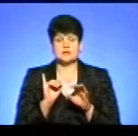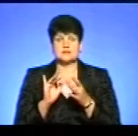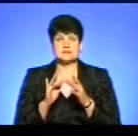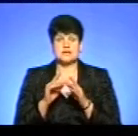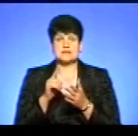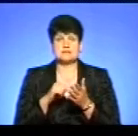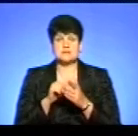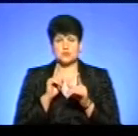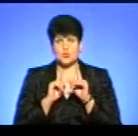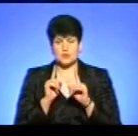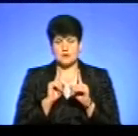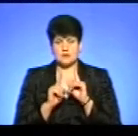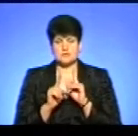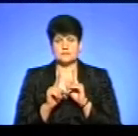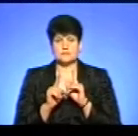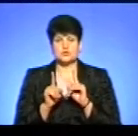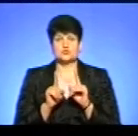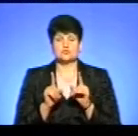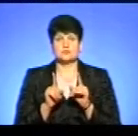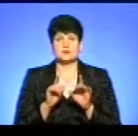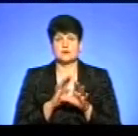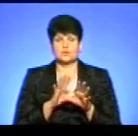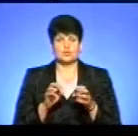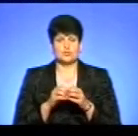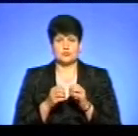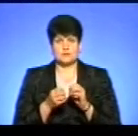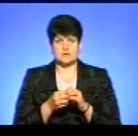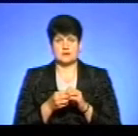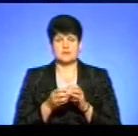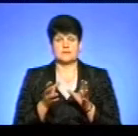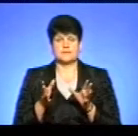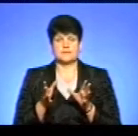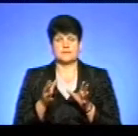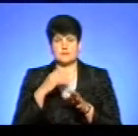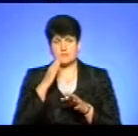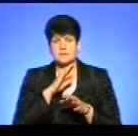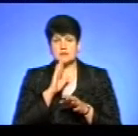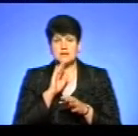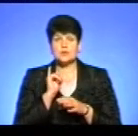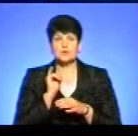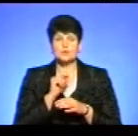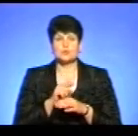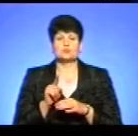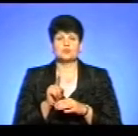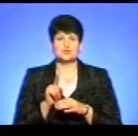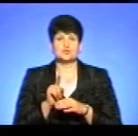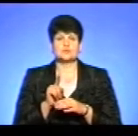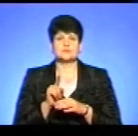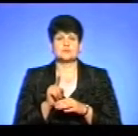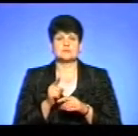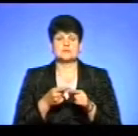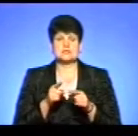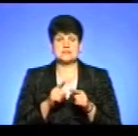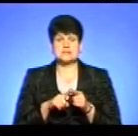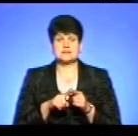сайті міської ради. Щоб десь розвіяти отаку невпевненість батьків у тому, що такі